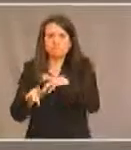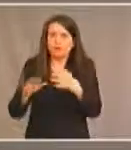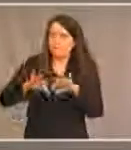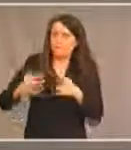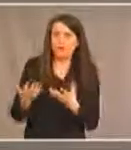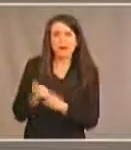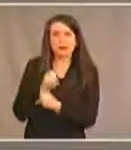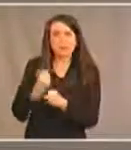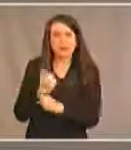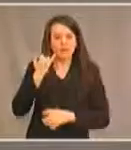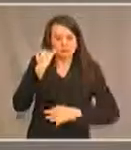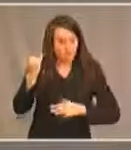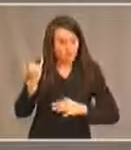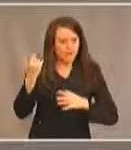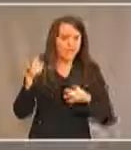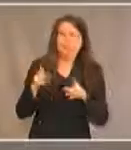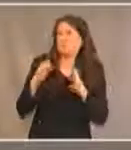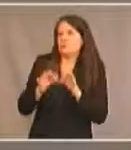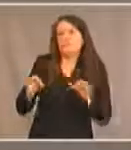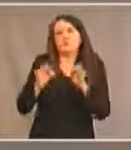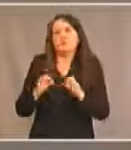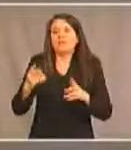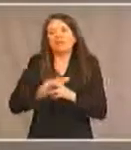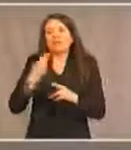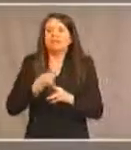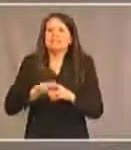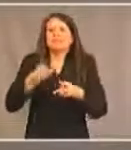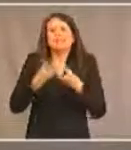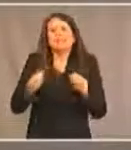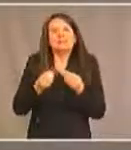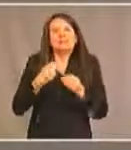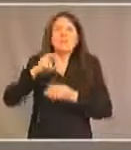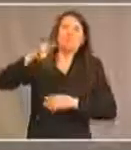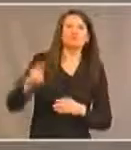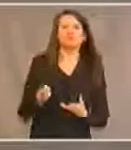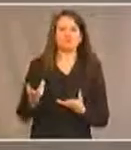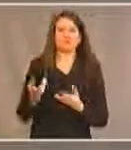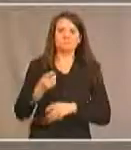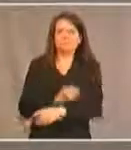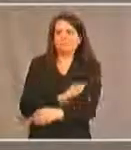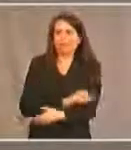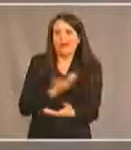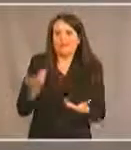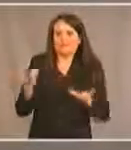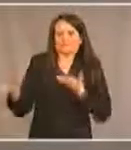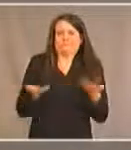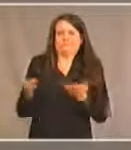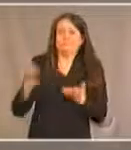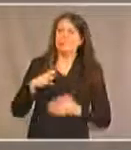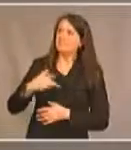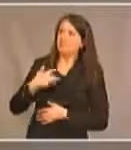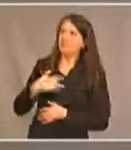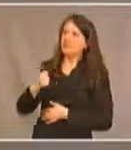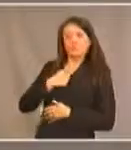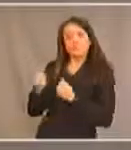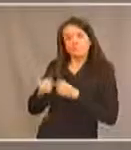accompagne une évacuation à des fins médicales normalement. Et dans l'esprit des personnes présentes, de la ministre et